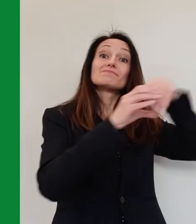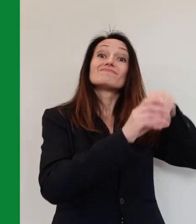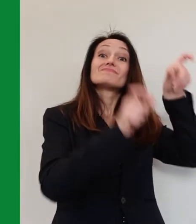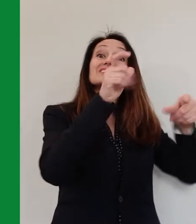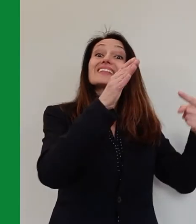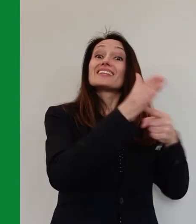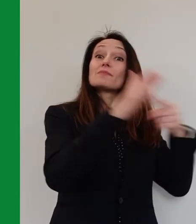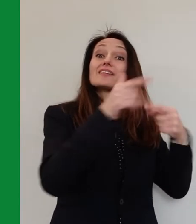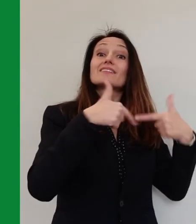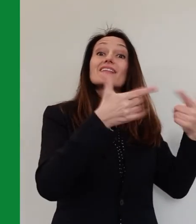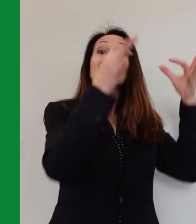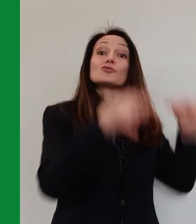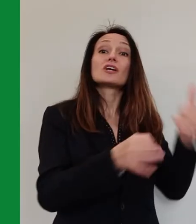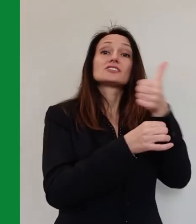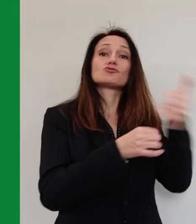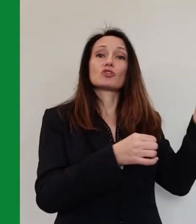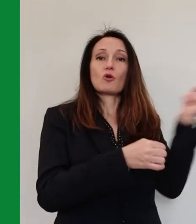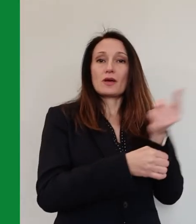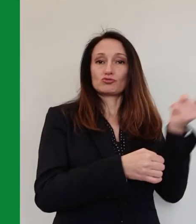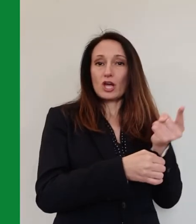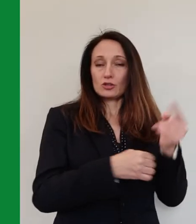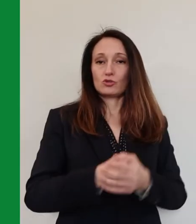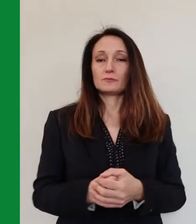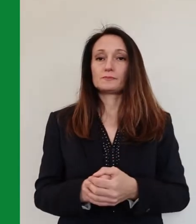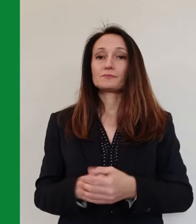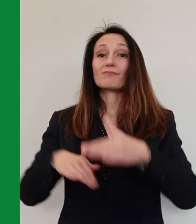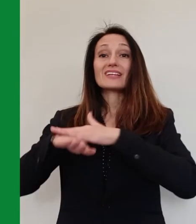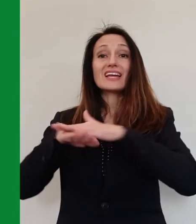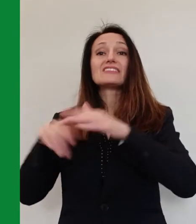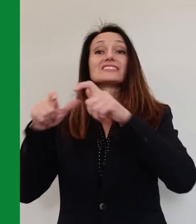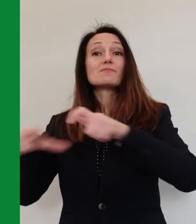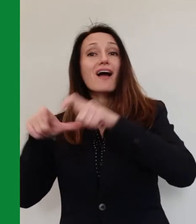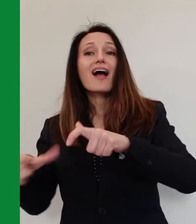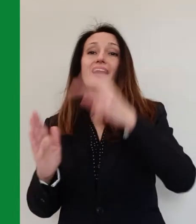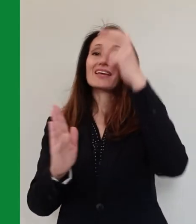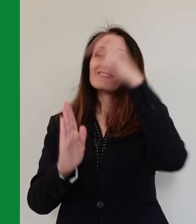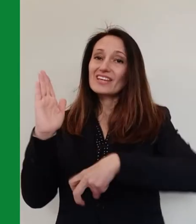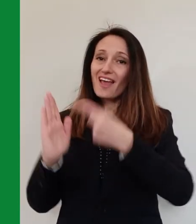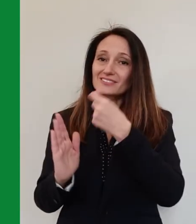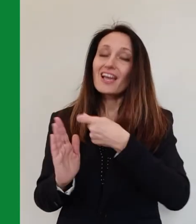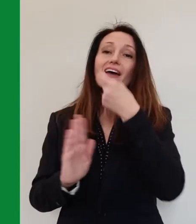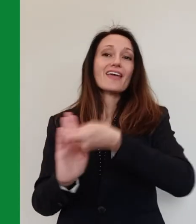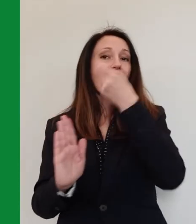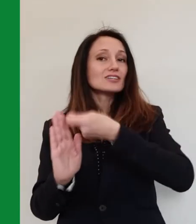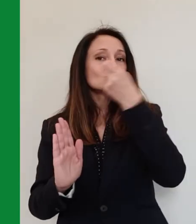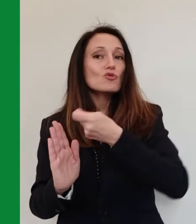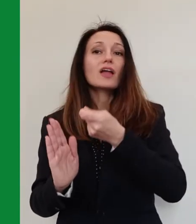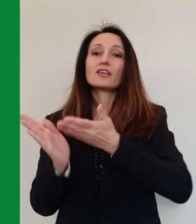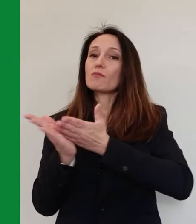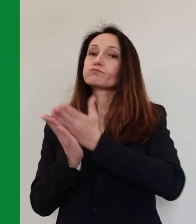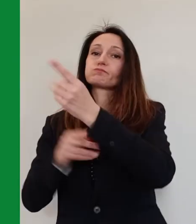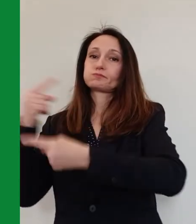i servizi bancari, finanziari e assicurativi. Restano garantite le attività del settore agricolo,